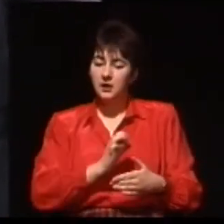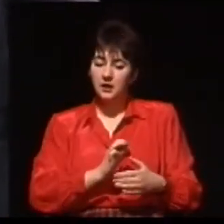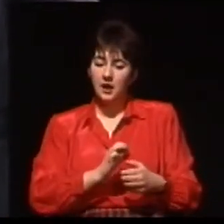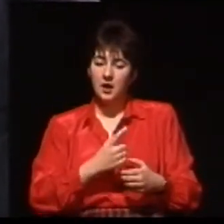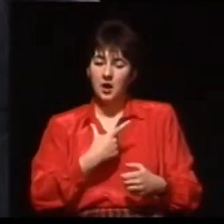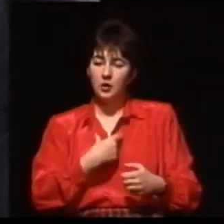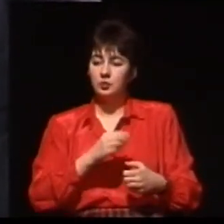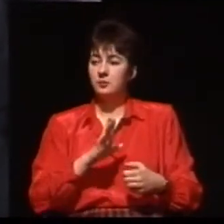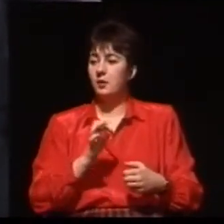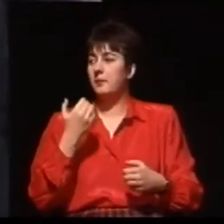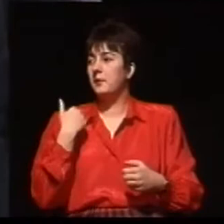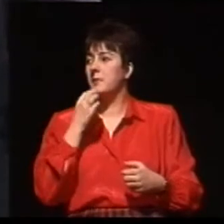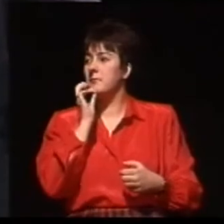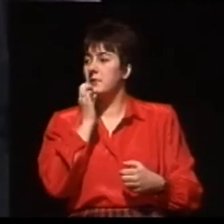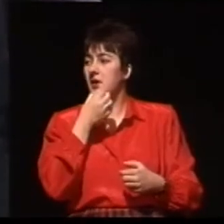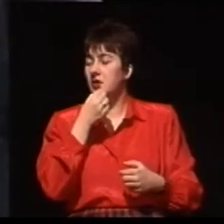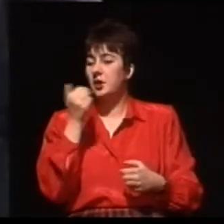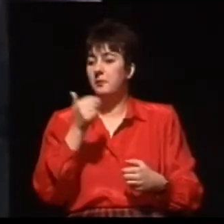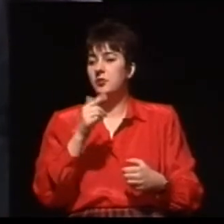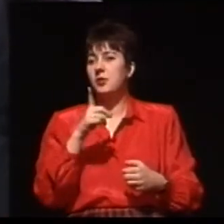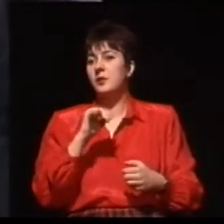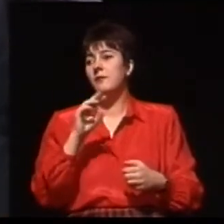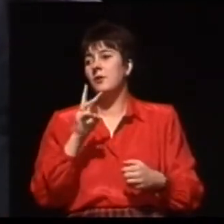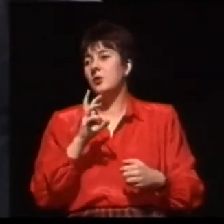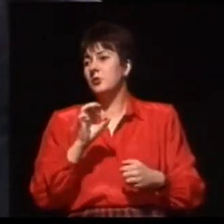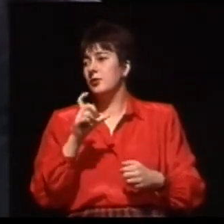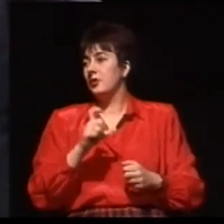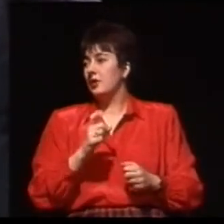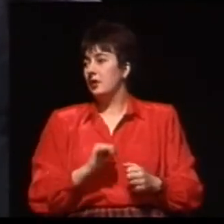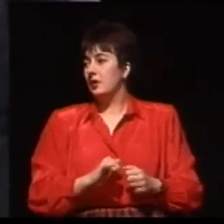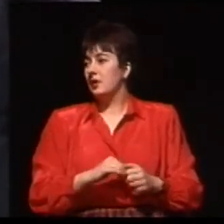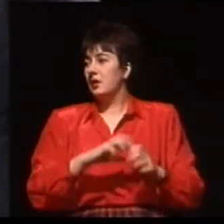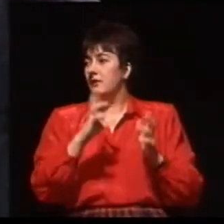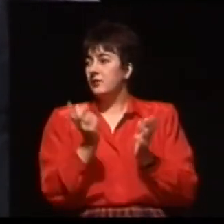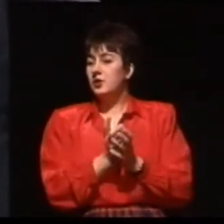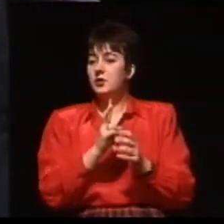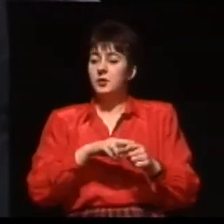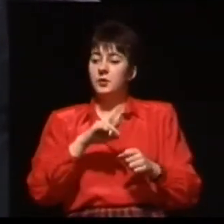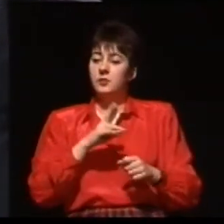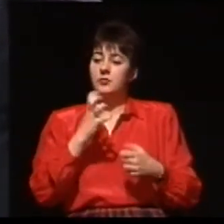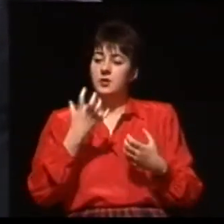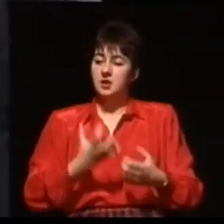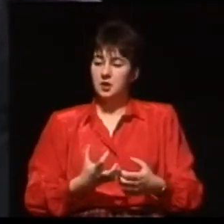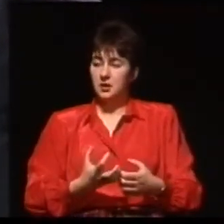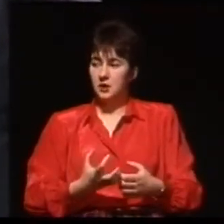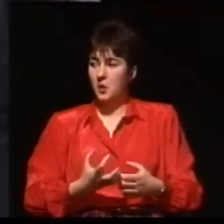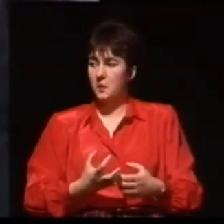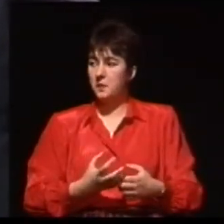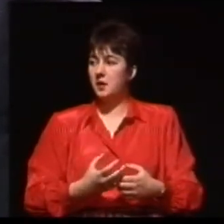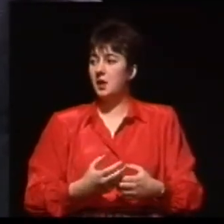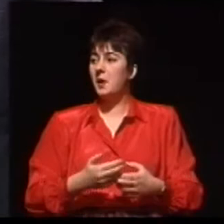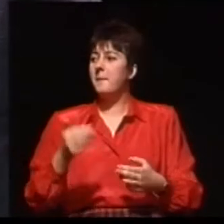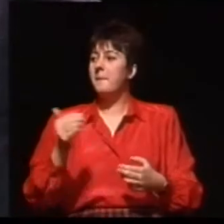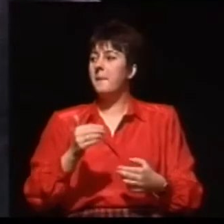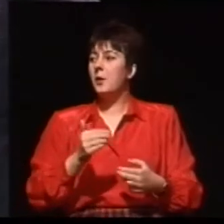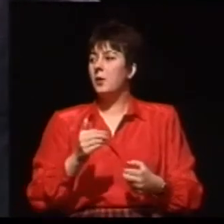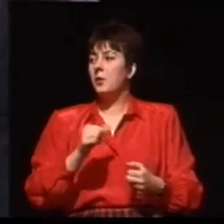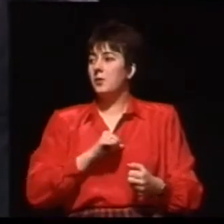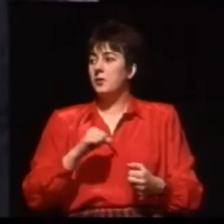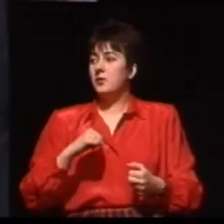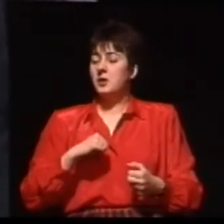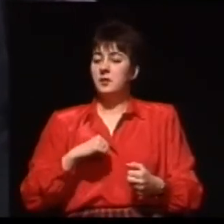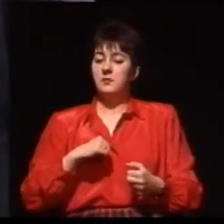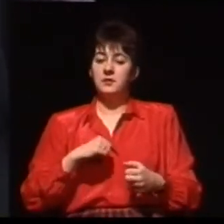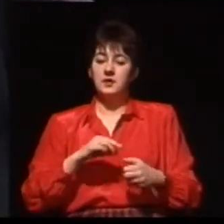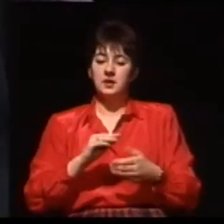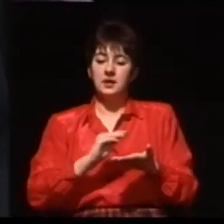Odpowiadam na pytanie. Wszyscy, którzy chcą się do nas dostać, mogą napisać lub mogą zadzwonić i zapisać się w kolejkę. Krótki